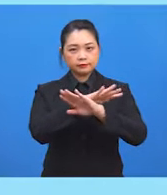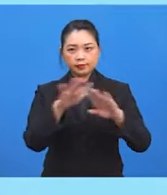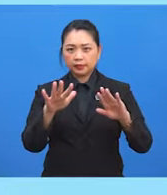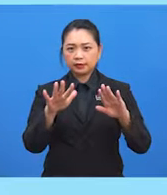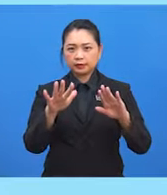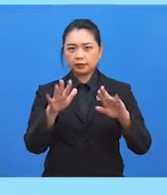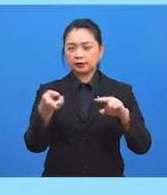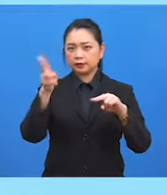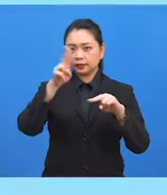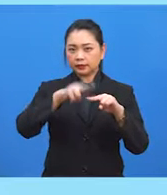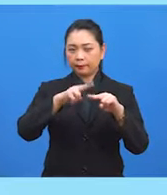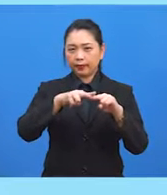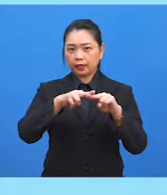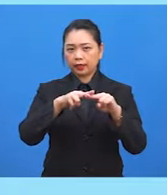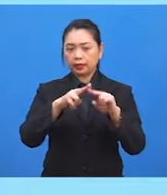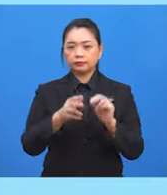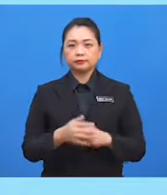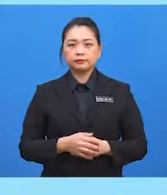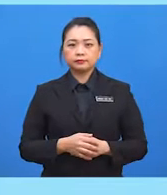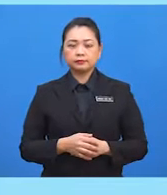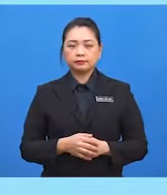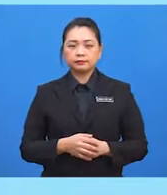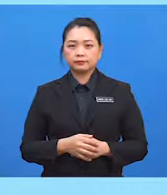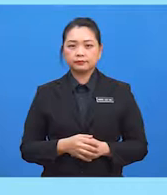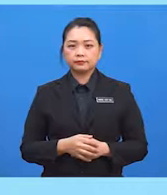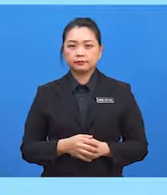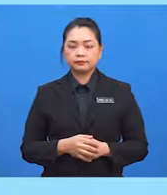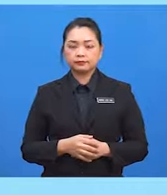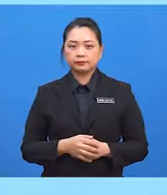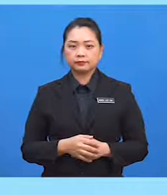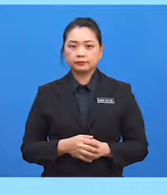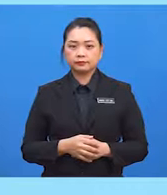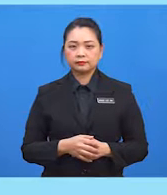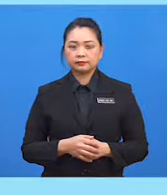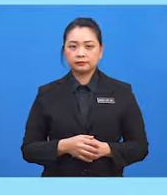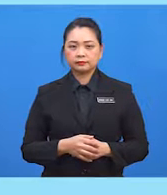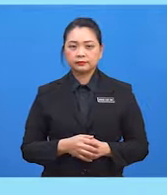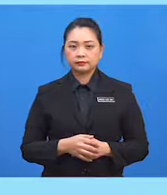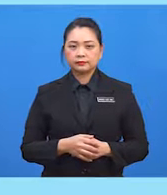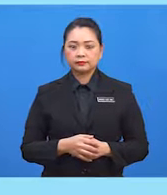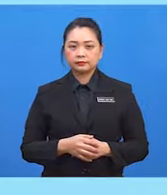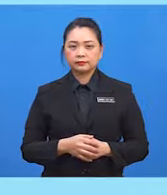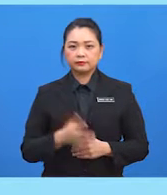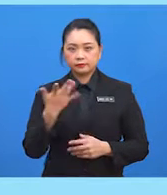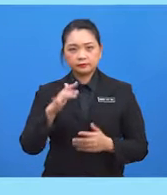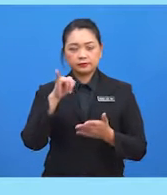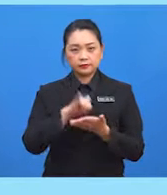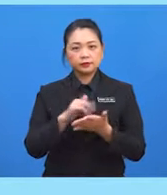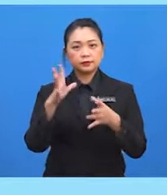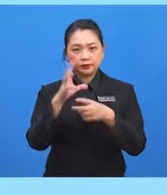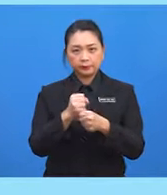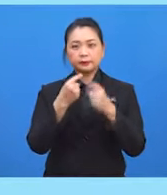Dengan itu, 24.7 darjah adalah bersamaan dengan